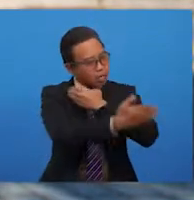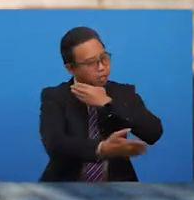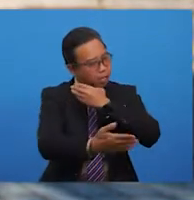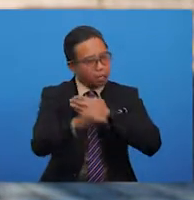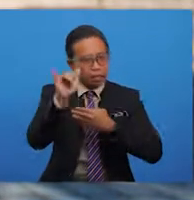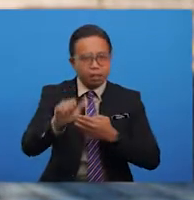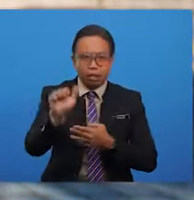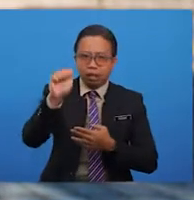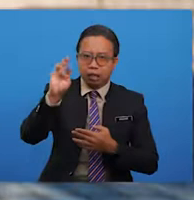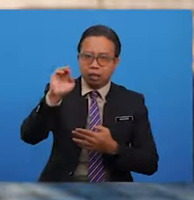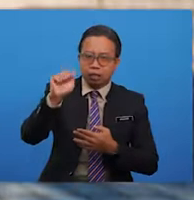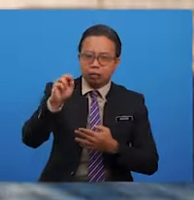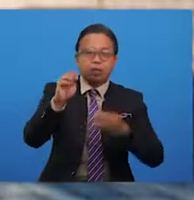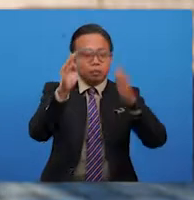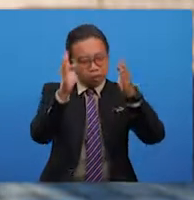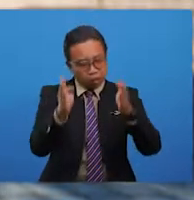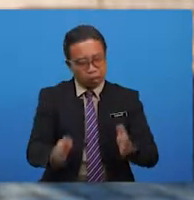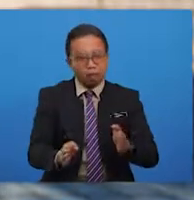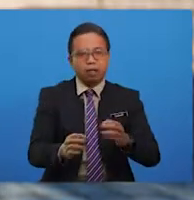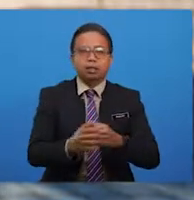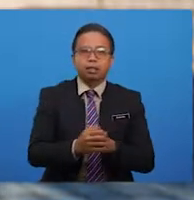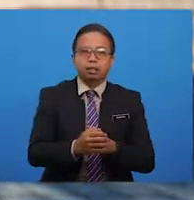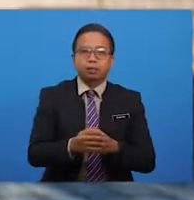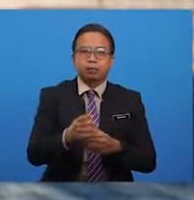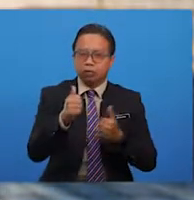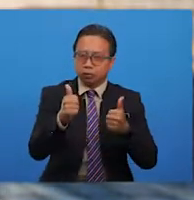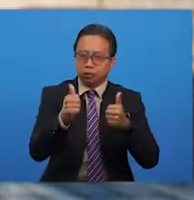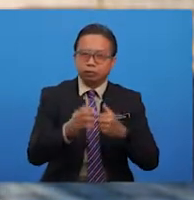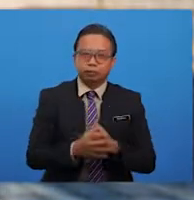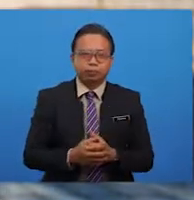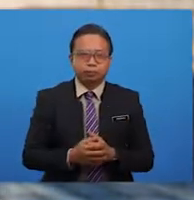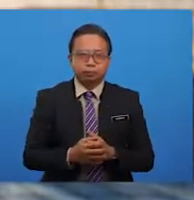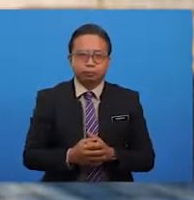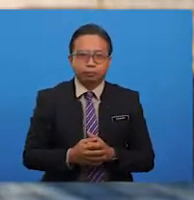dan masyarakat yang harmoni. Baiklah, murid-murid.